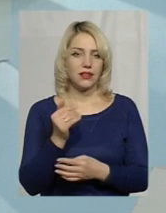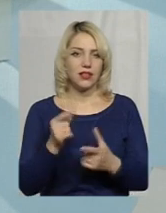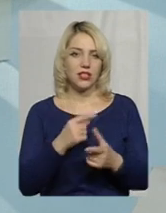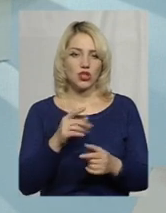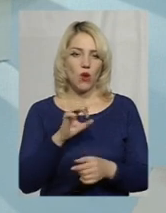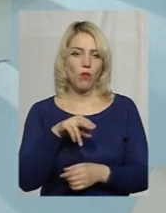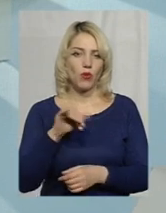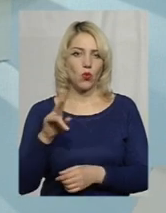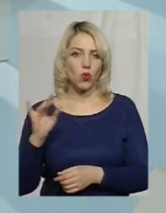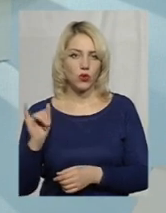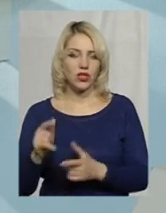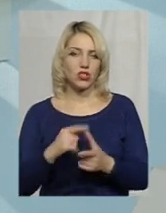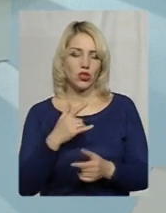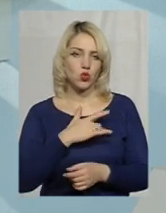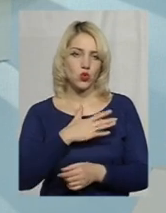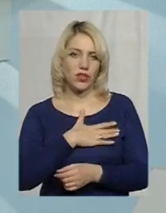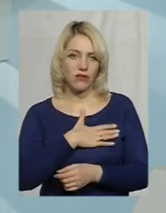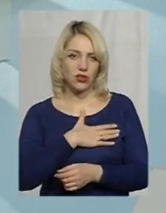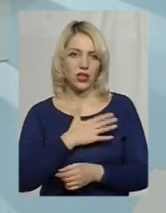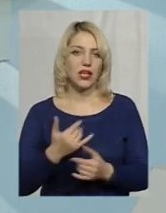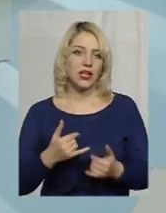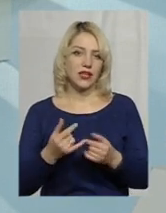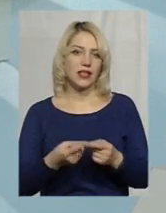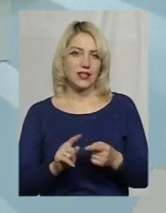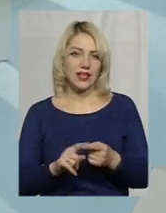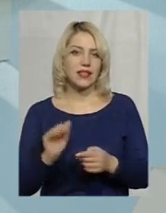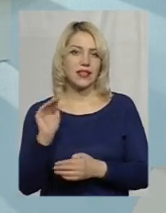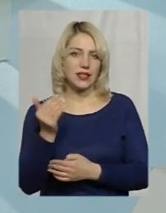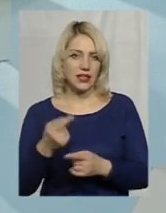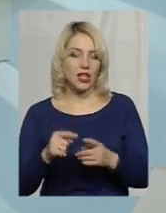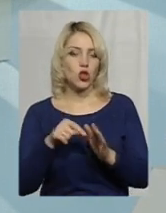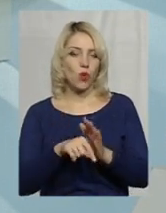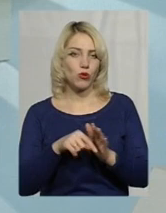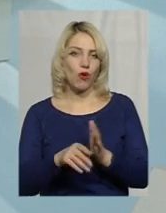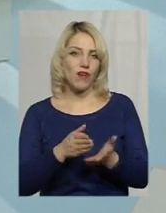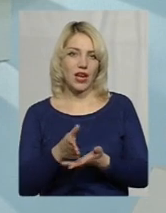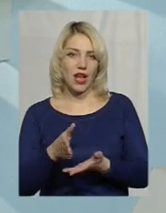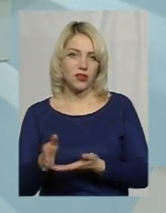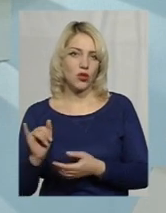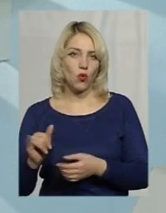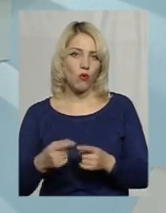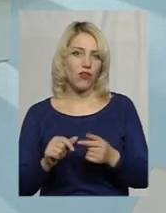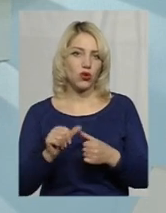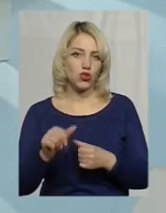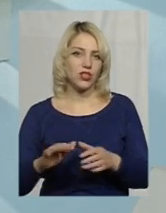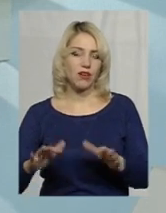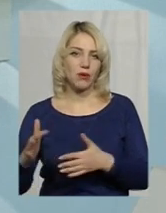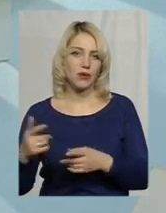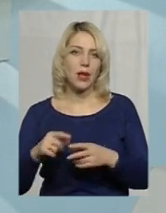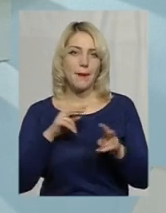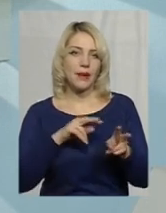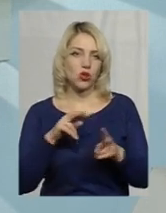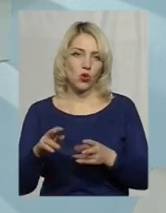опікунська сім'я, чи це усиновителі для цієї дитини. Тобто варіанти. У виключних випадках послуга